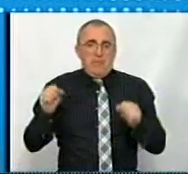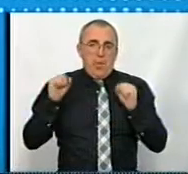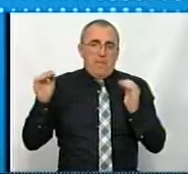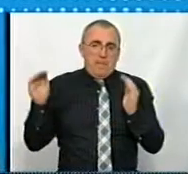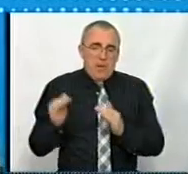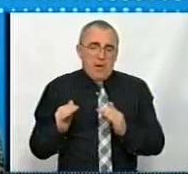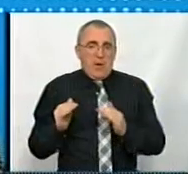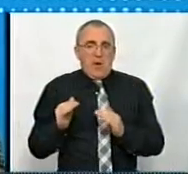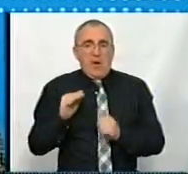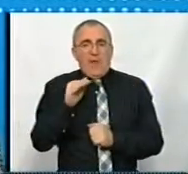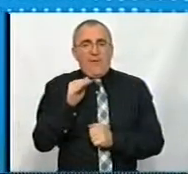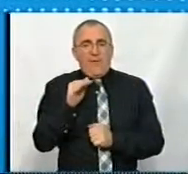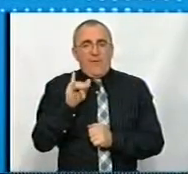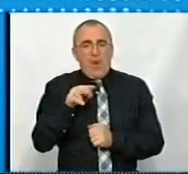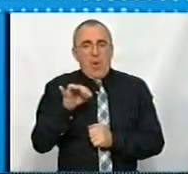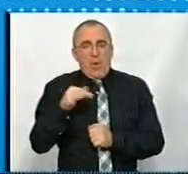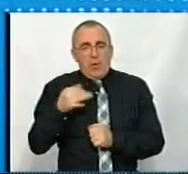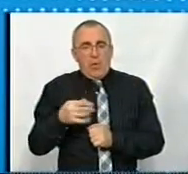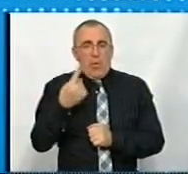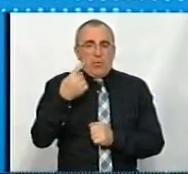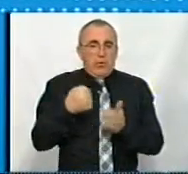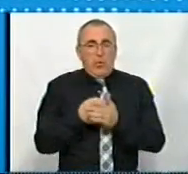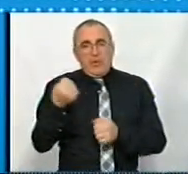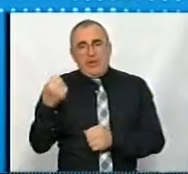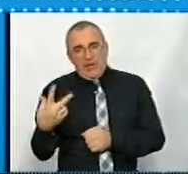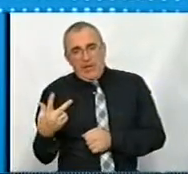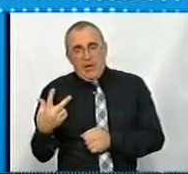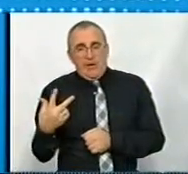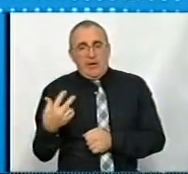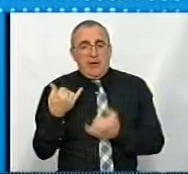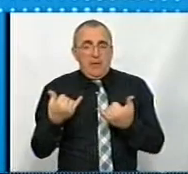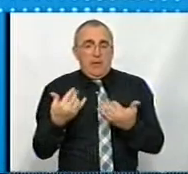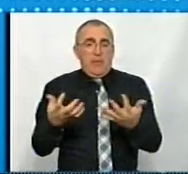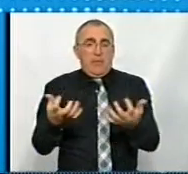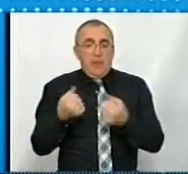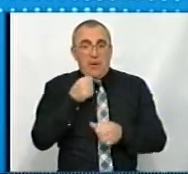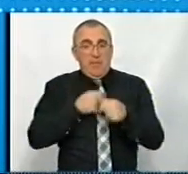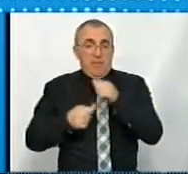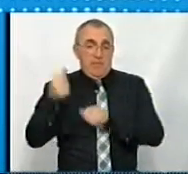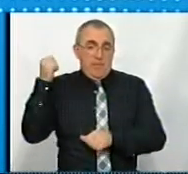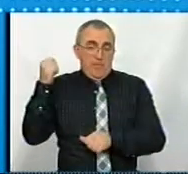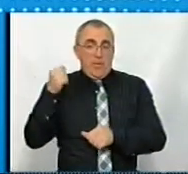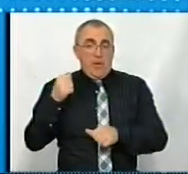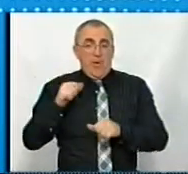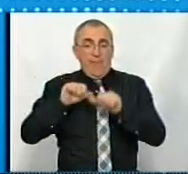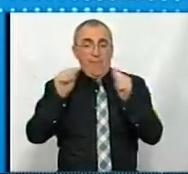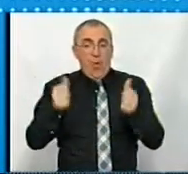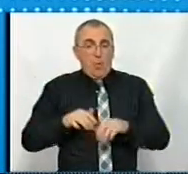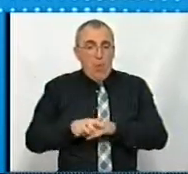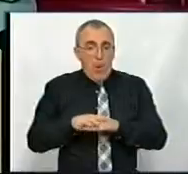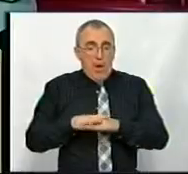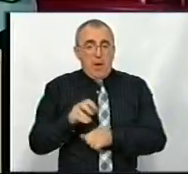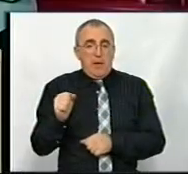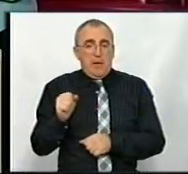на філологічному, наприклад, там було 1 до 13, таке інше. Ми зараз прийняли минулого року таку своєрідну формулу, яка намагається